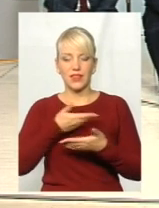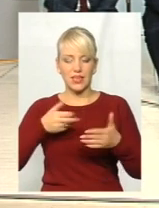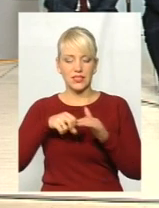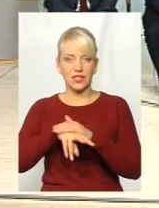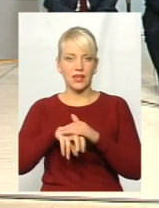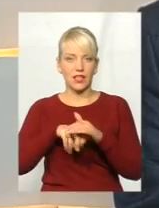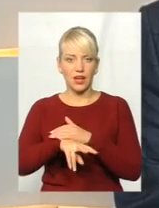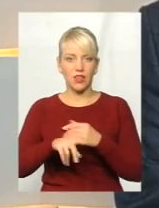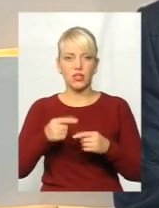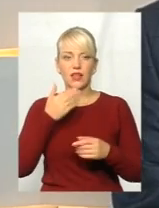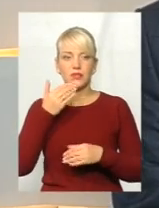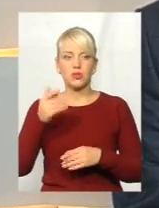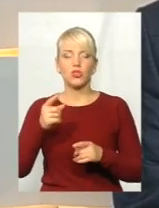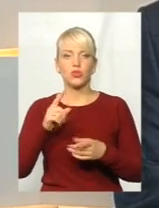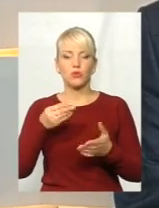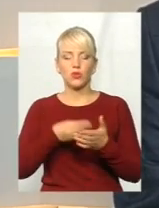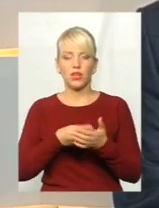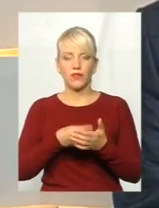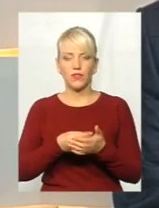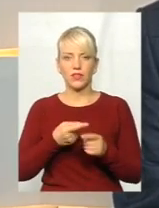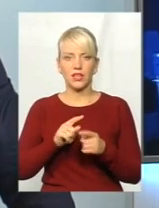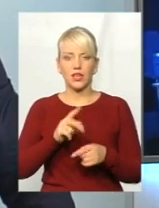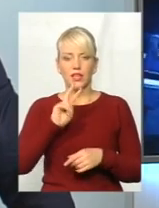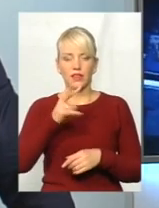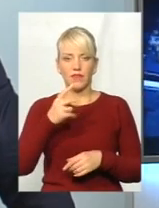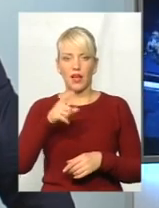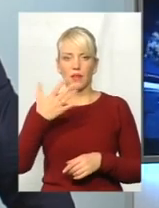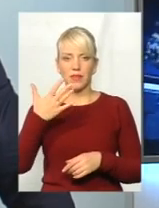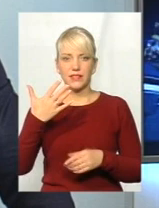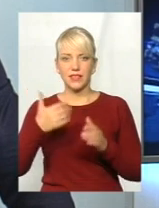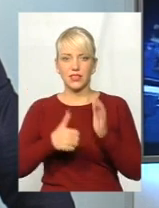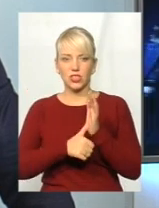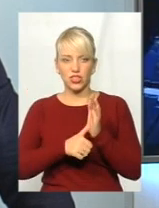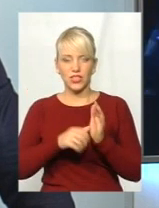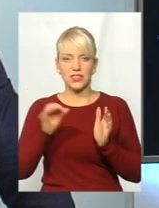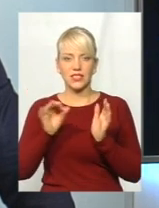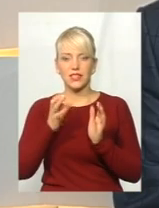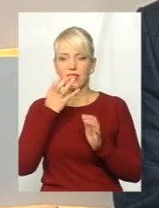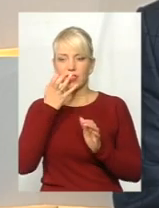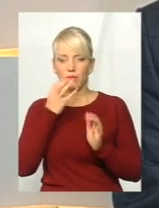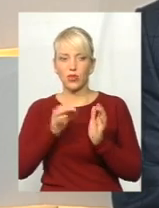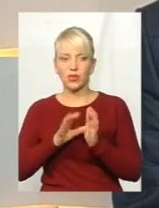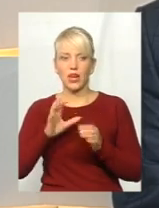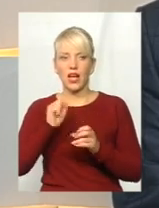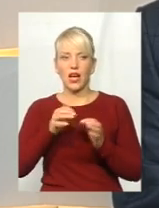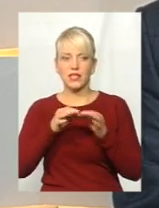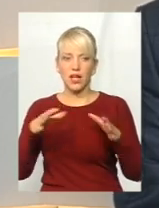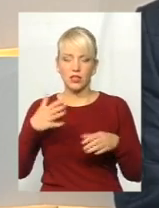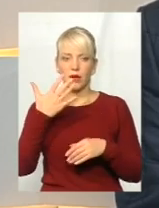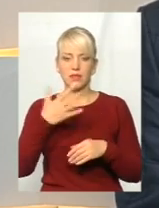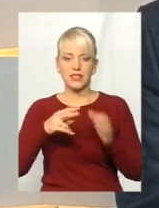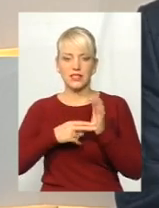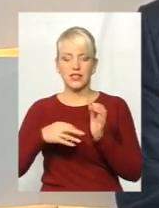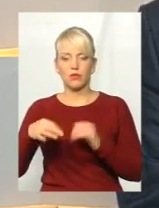то задайте питання, а чому тариф Ахметову 2,56 за теплоенергетику, а за атомну, 57 копійок. Тому є